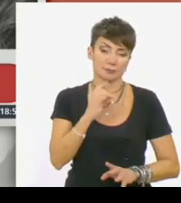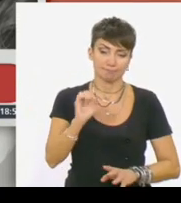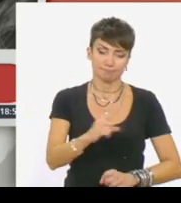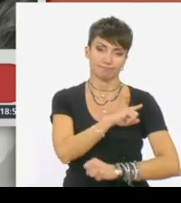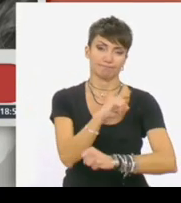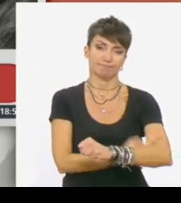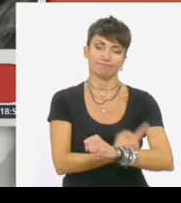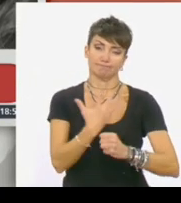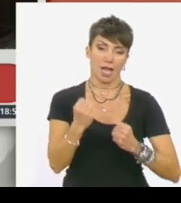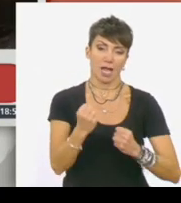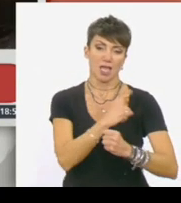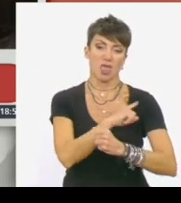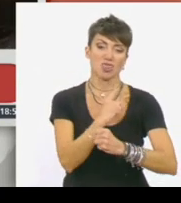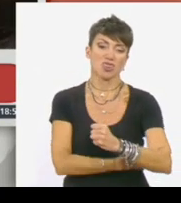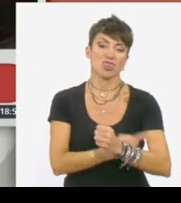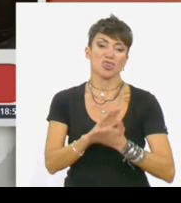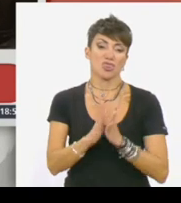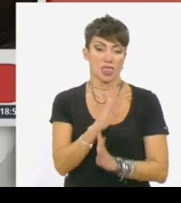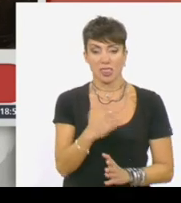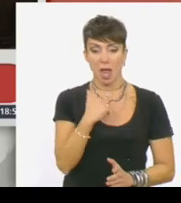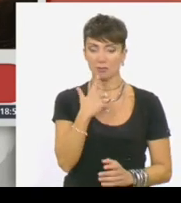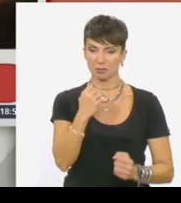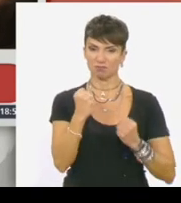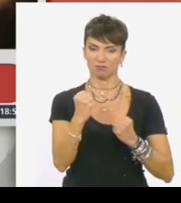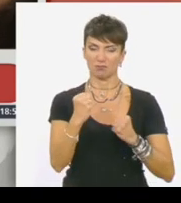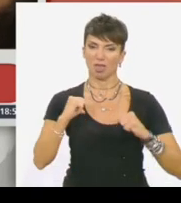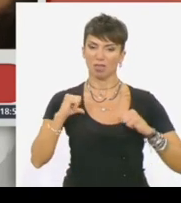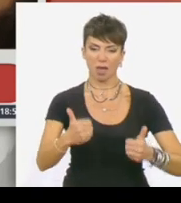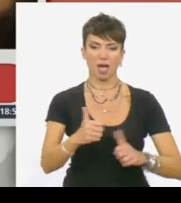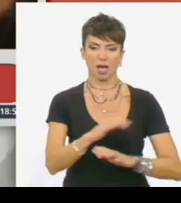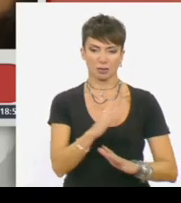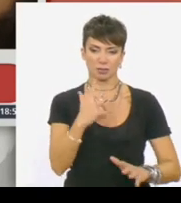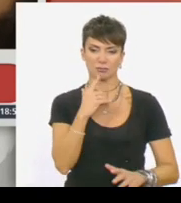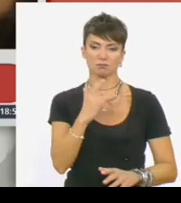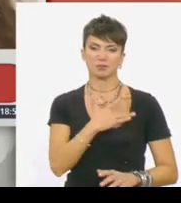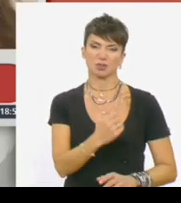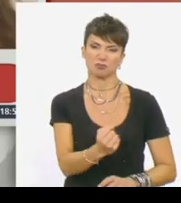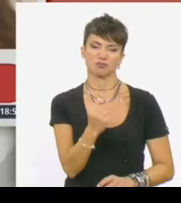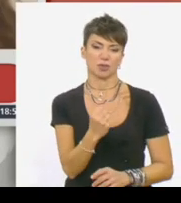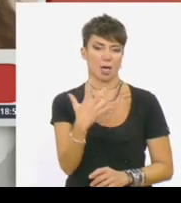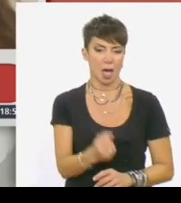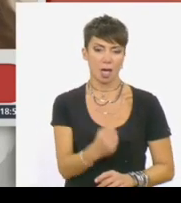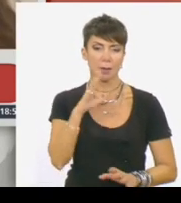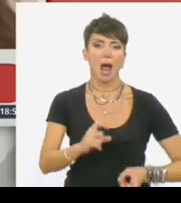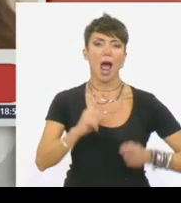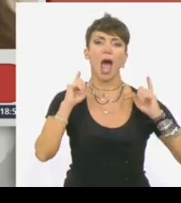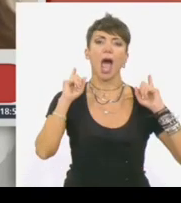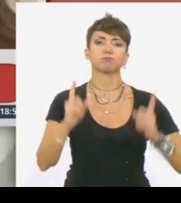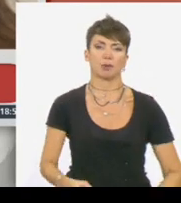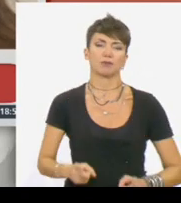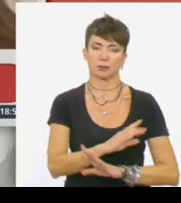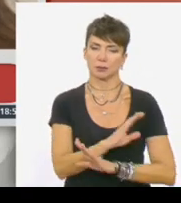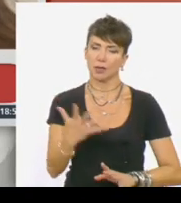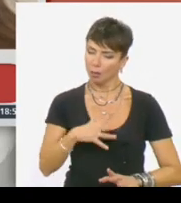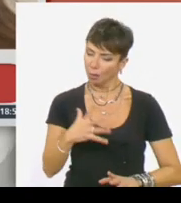κουράγιο, βρήκαν την δύναμη ψυχής, επιδεικνύνοντας ένα μεγαλείο ψυχής και αποφάσισαν να δωρίσουν τα όργανα τους για να